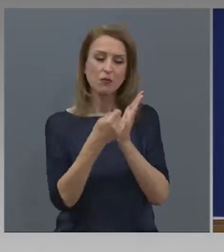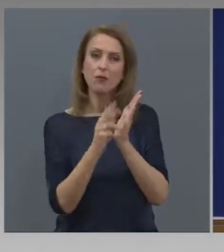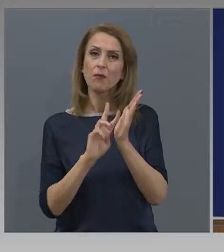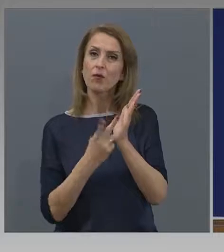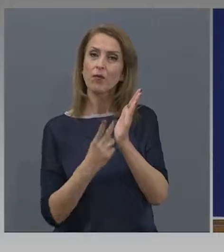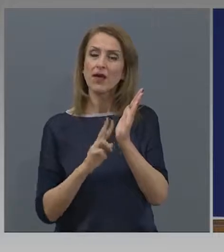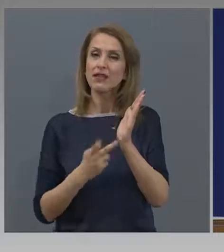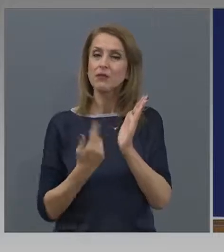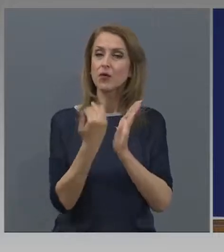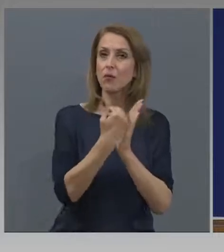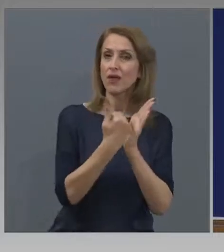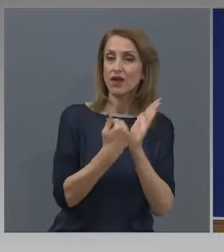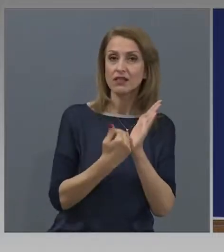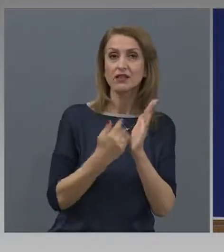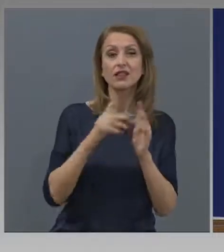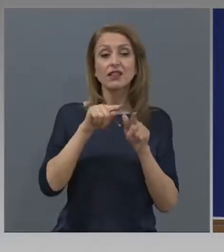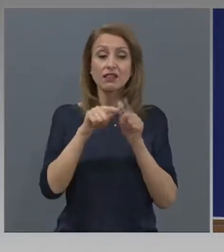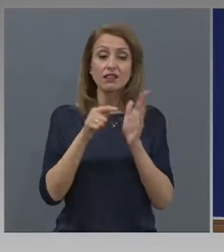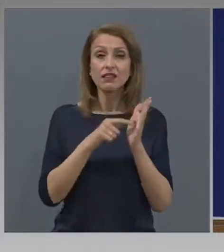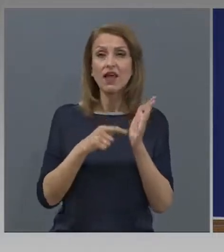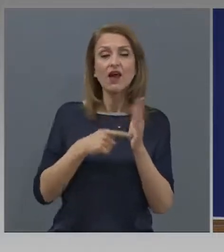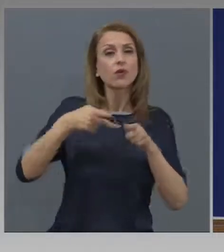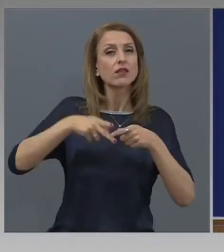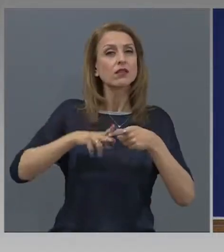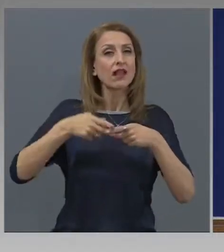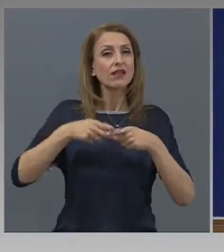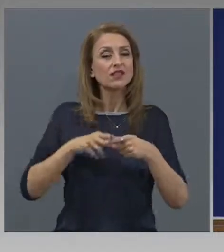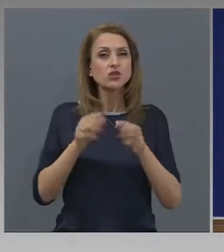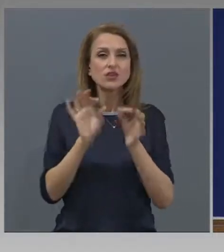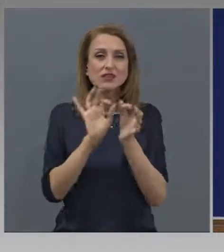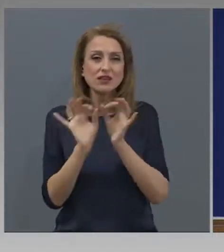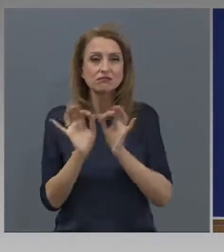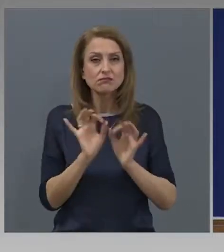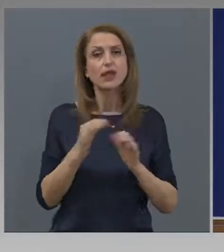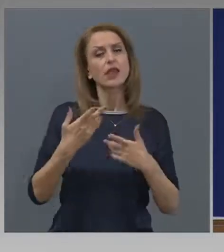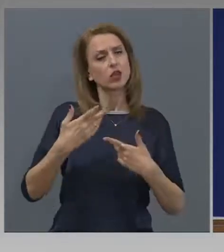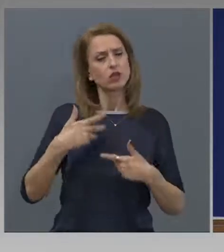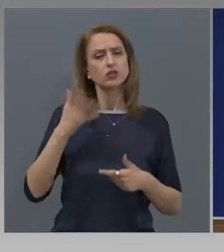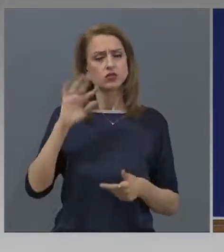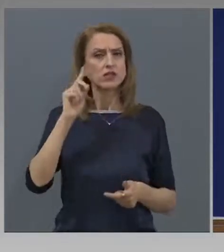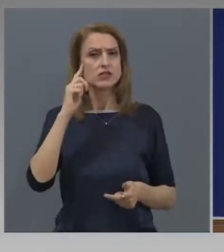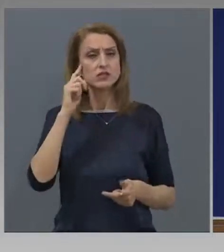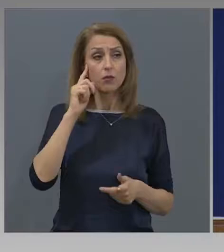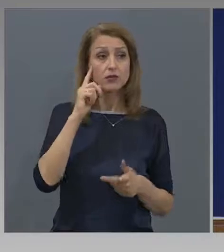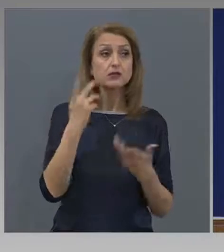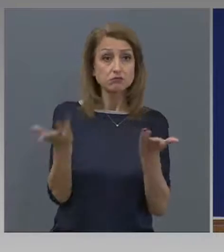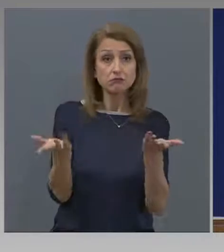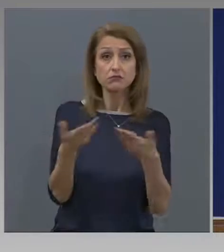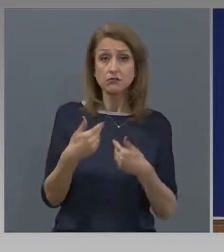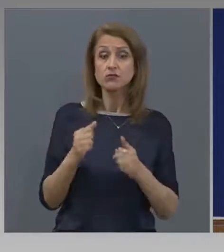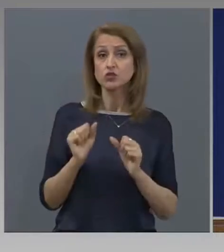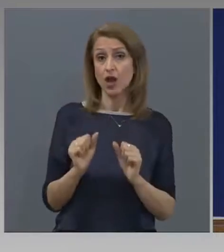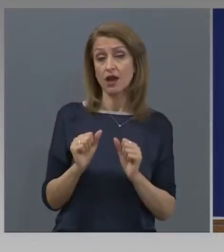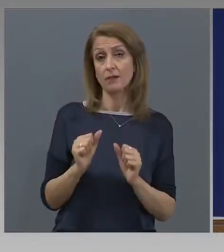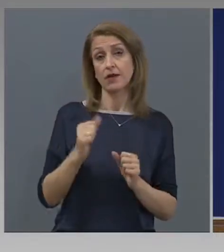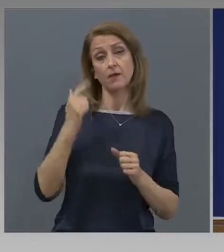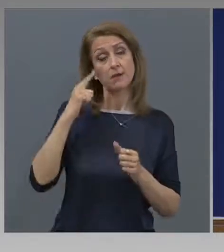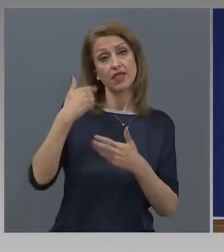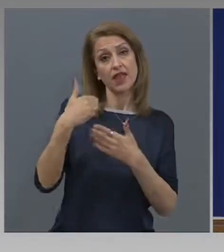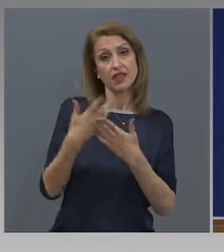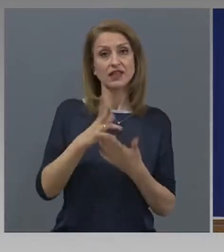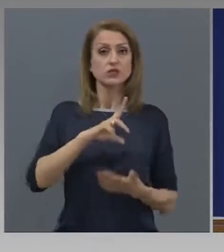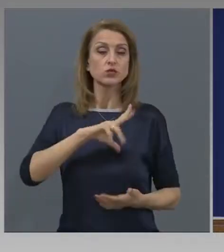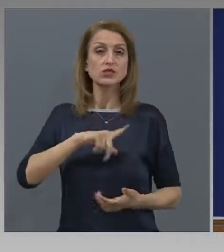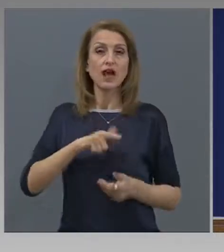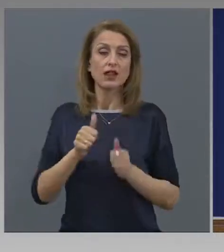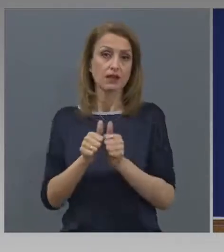постановлението по отношение на някои технически детайли, ние ще се съобразим с мнението на социалните партньори, но предстои това